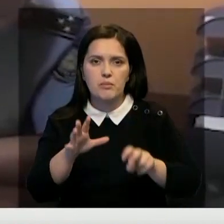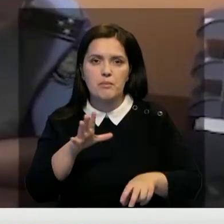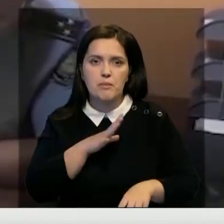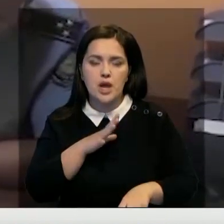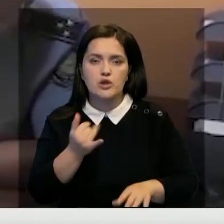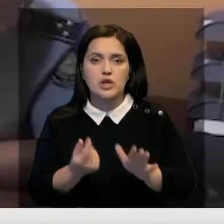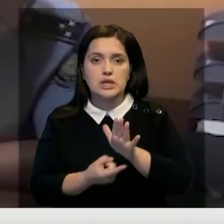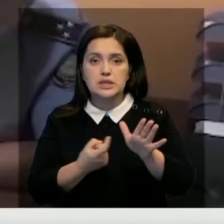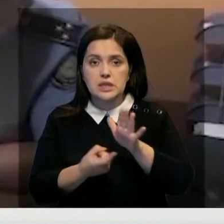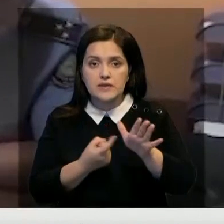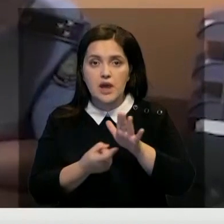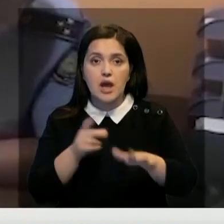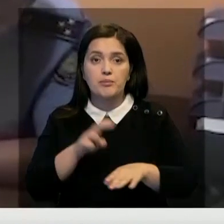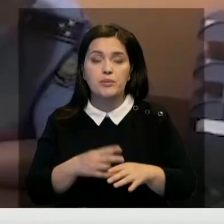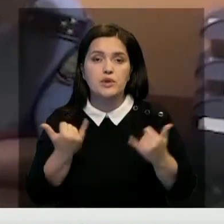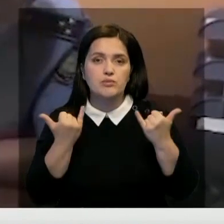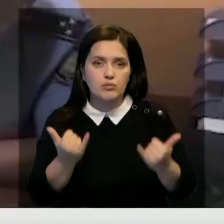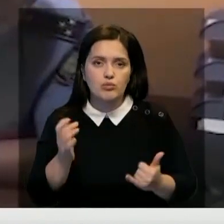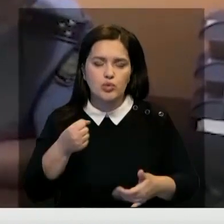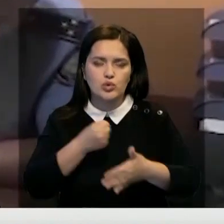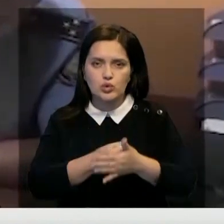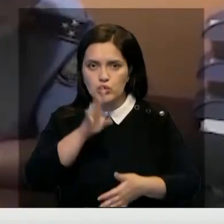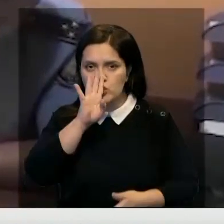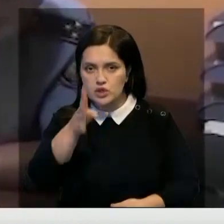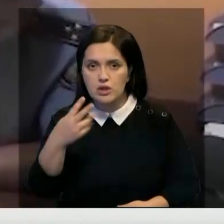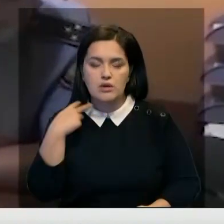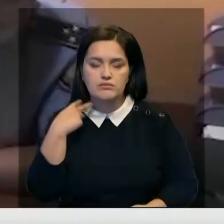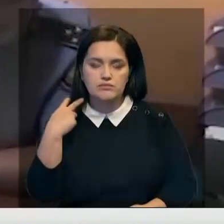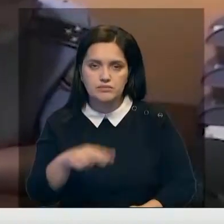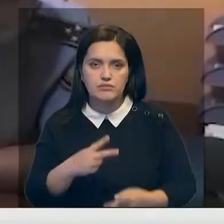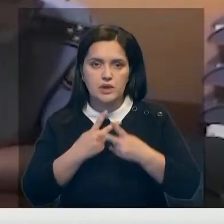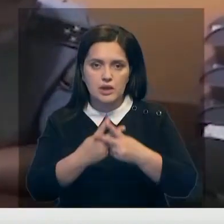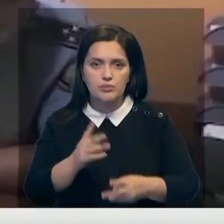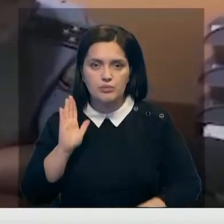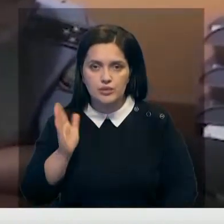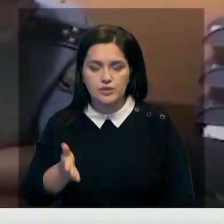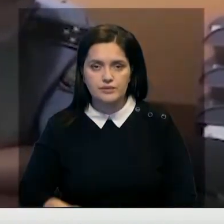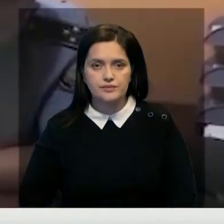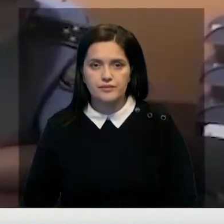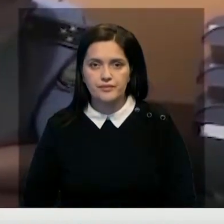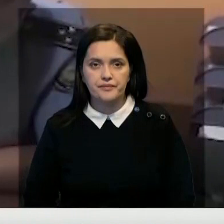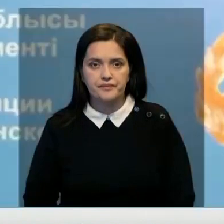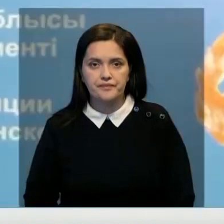клиентов горе-врача. Идет следствие. Ну а медику теперь грозит до 4 лет лишения свободы.